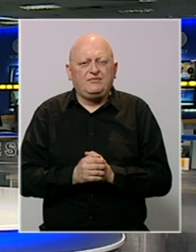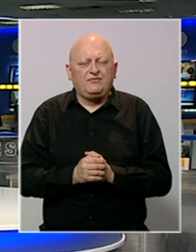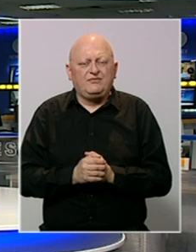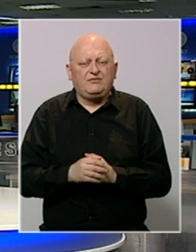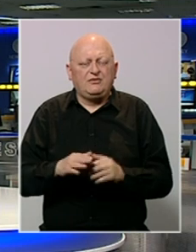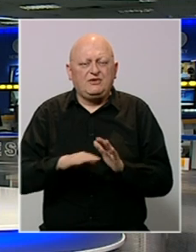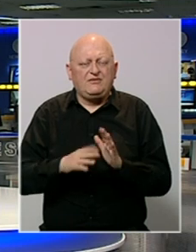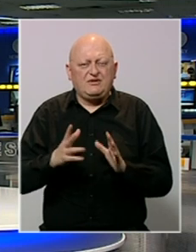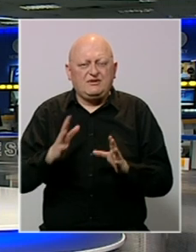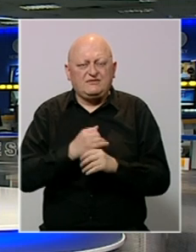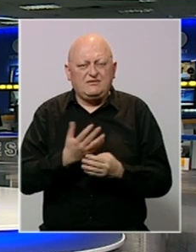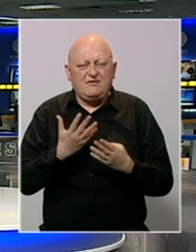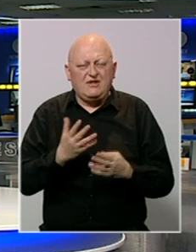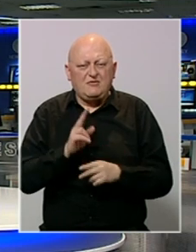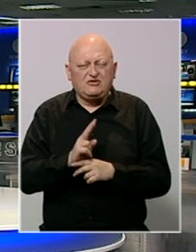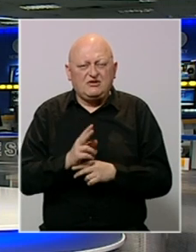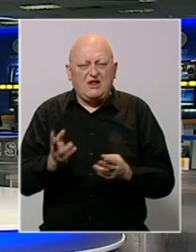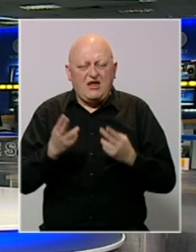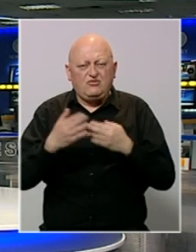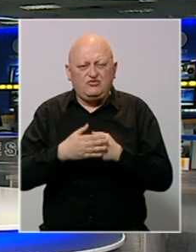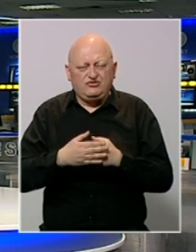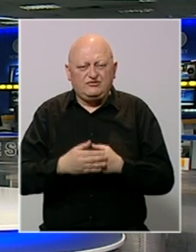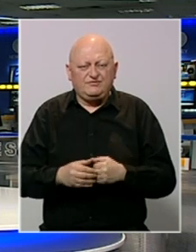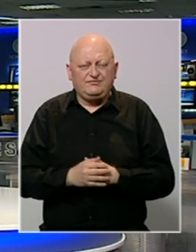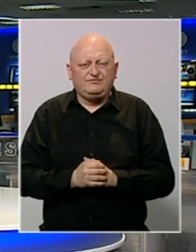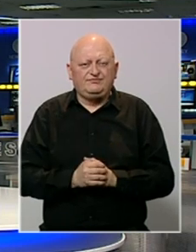Toliko u Dnevniku 3. Hvala na pažnji. Laku noć.